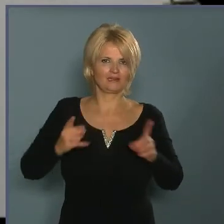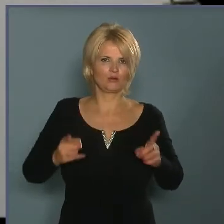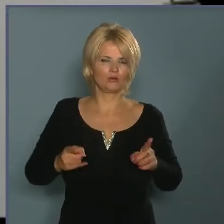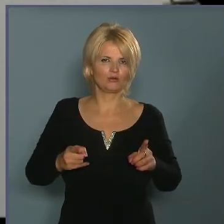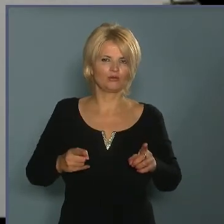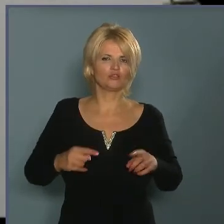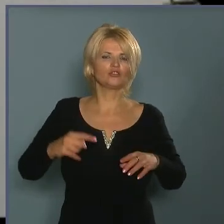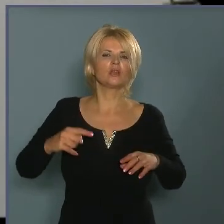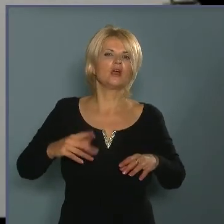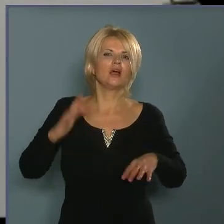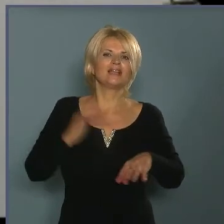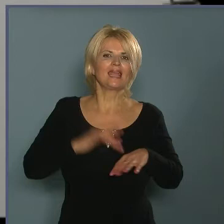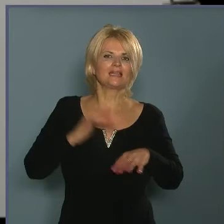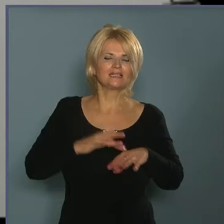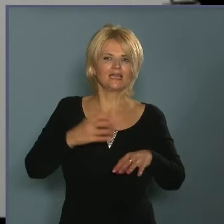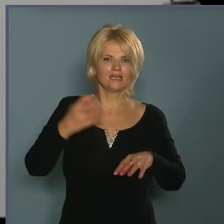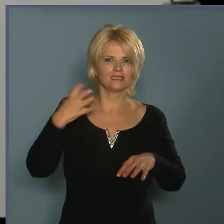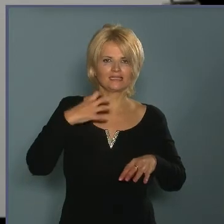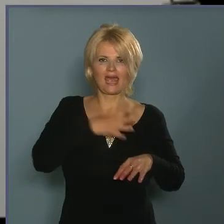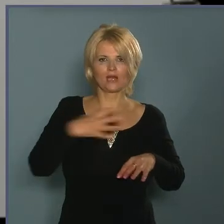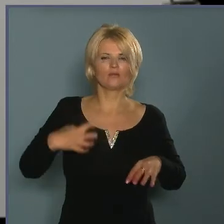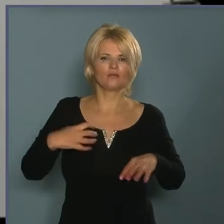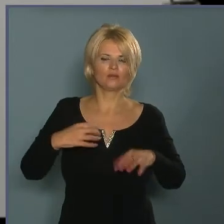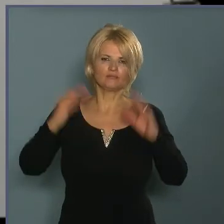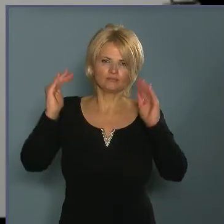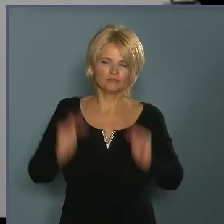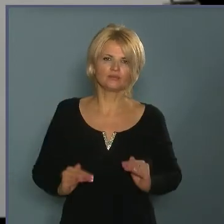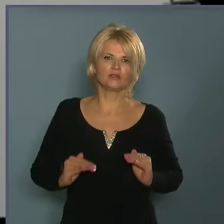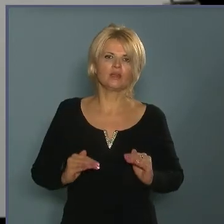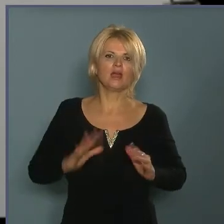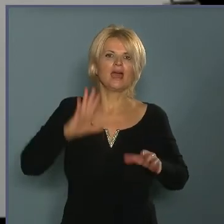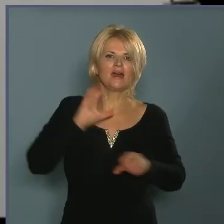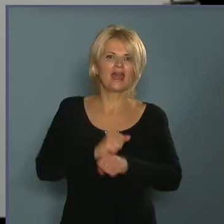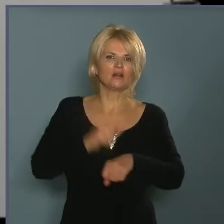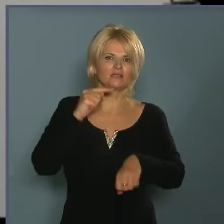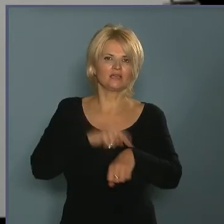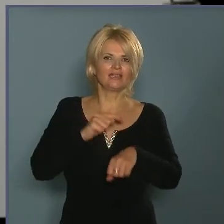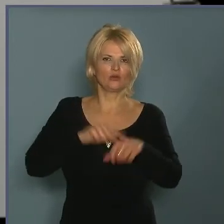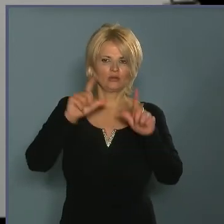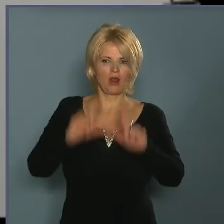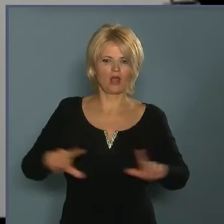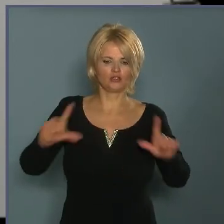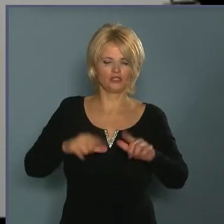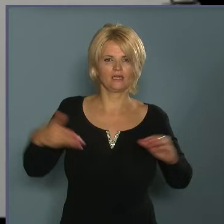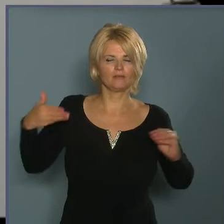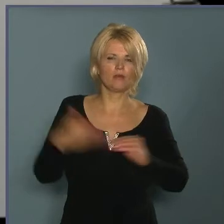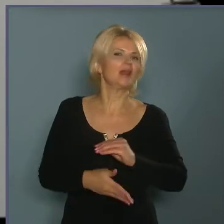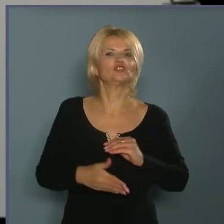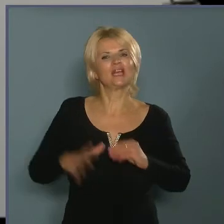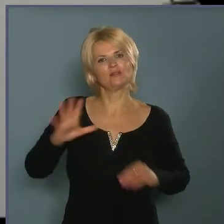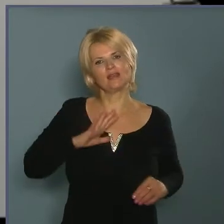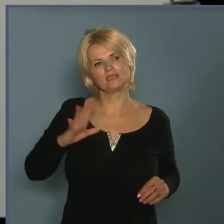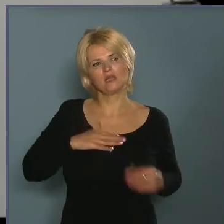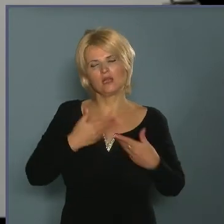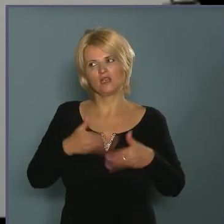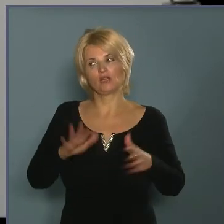Tompítja az érzékszerveket, lelassítja a reakcióidőt. Nagyon valeset veszélyes, és senkinek nem kívánom azt,